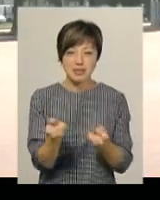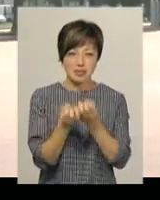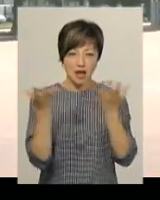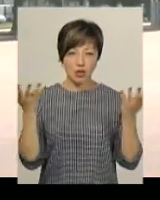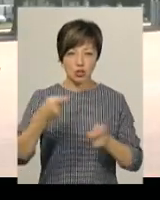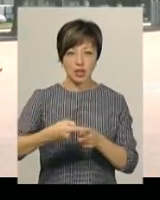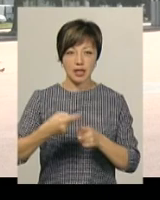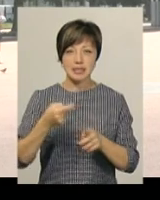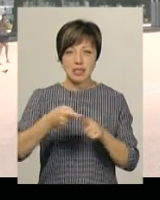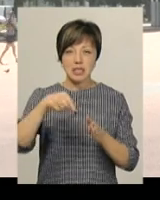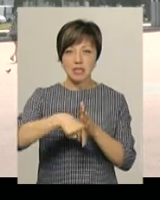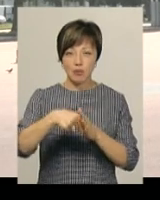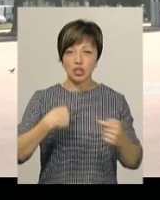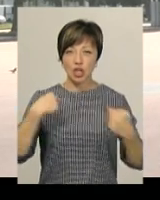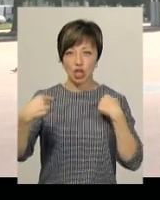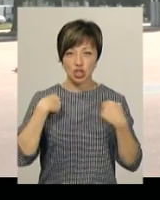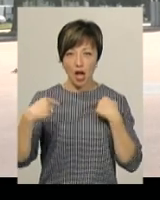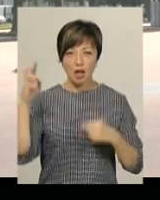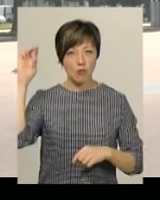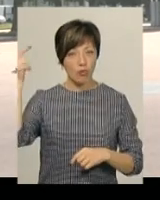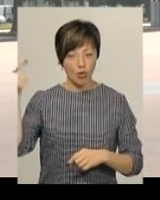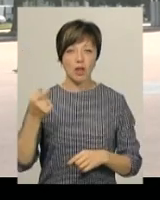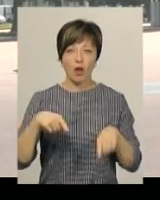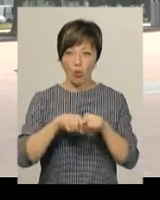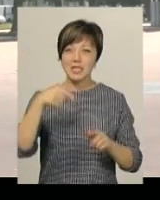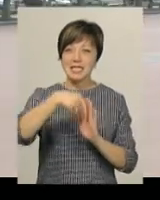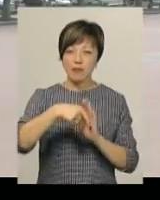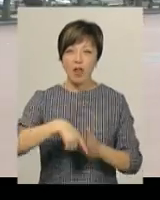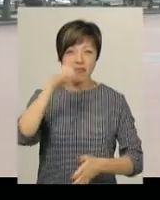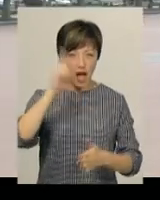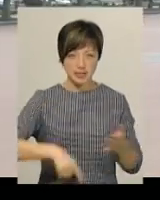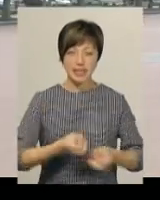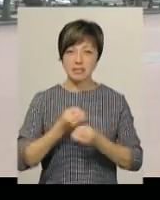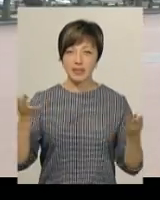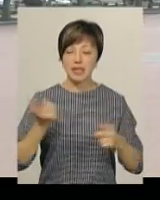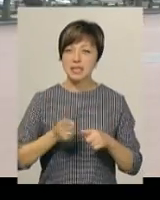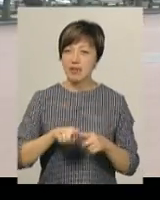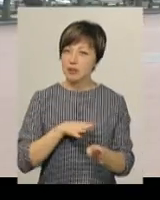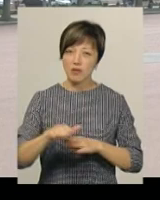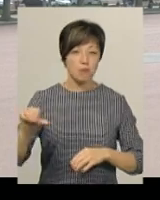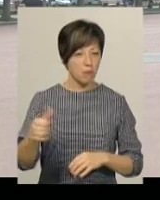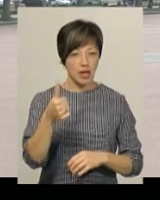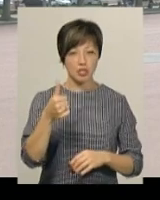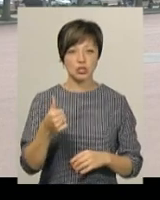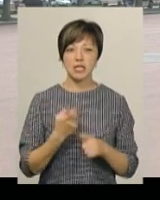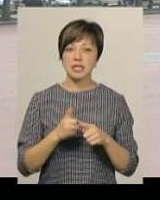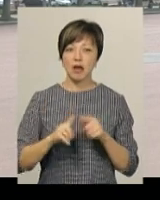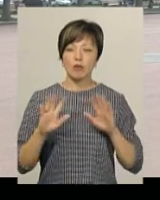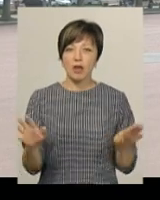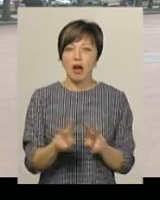символом страждання Господа, але також символом надії і світла. Це буде відбуватися вперше, і це буде своєрідний